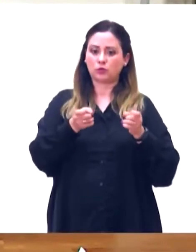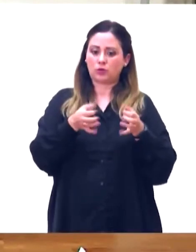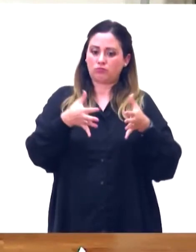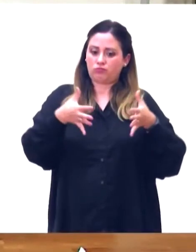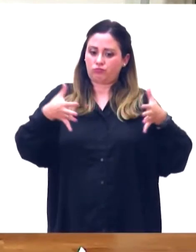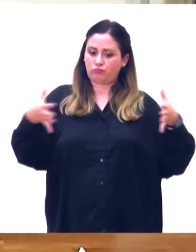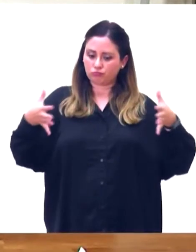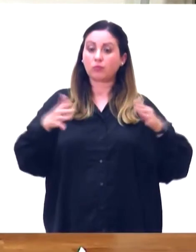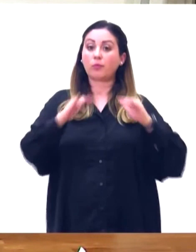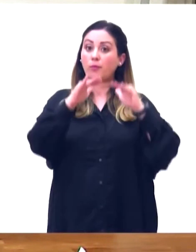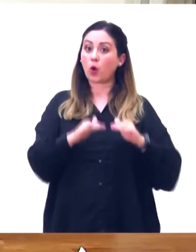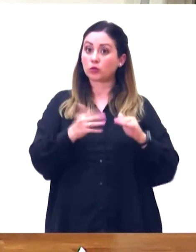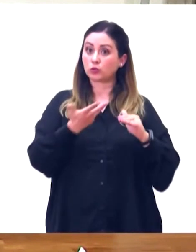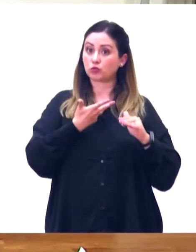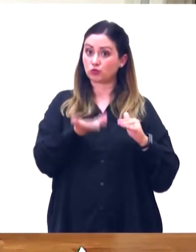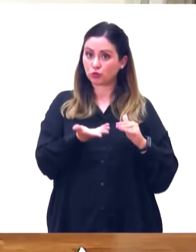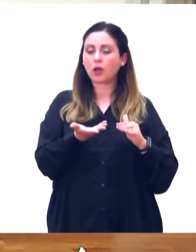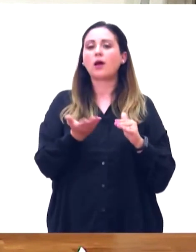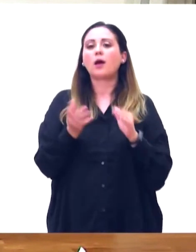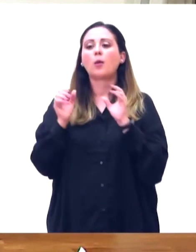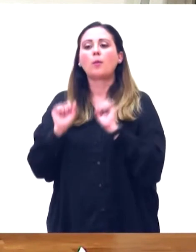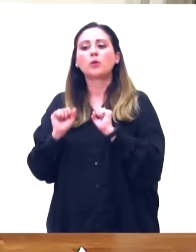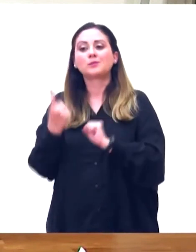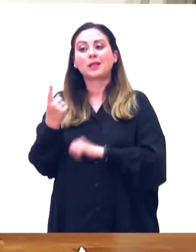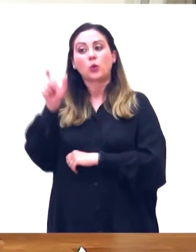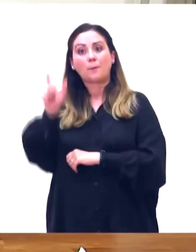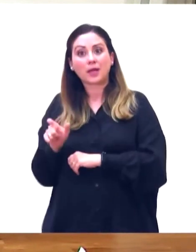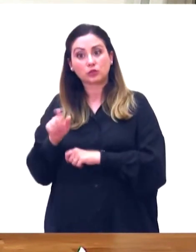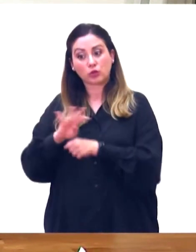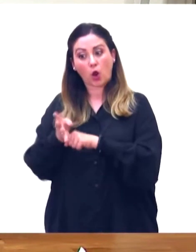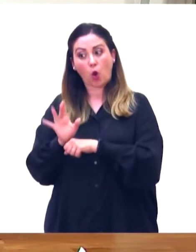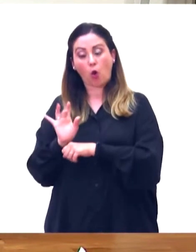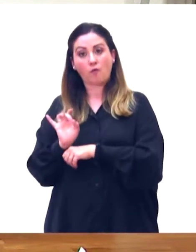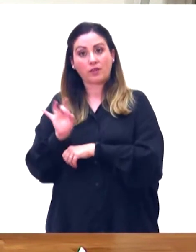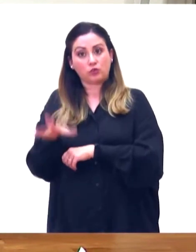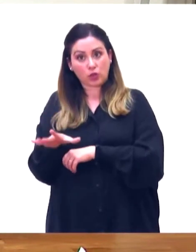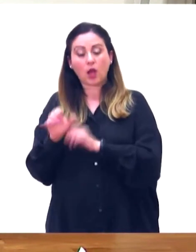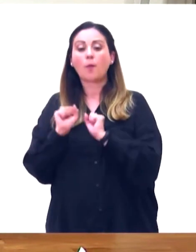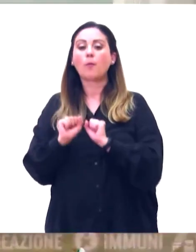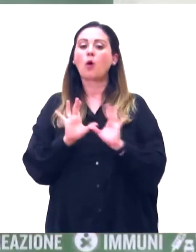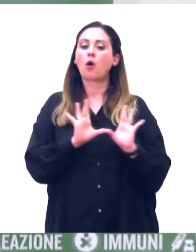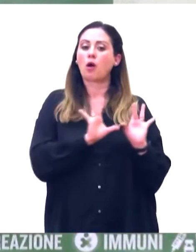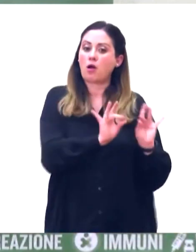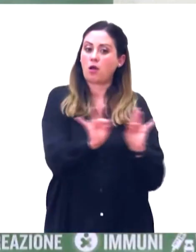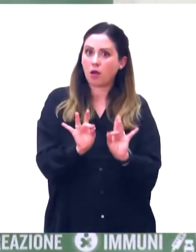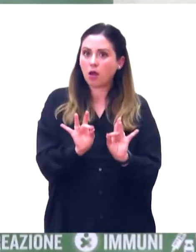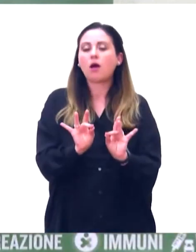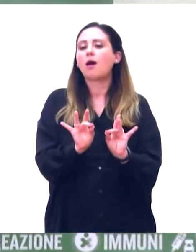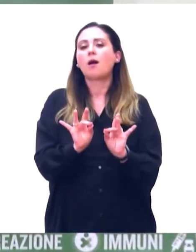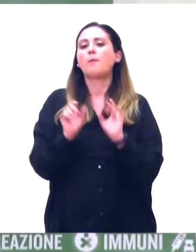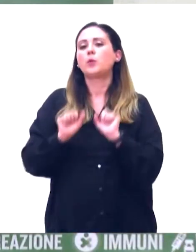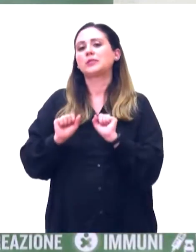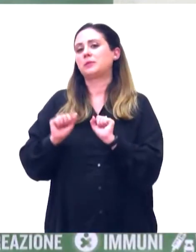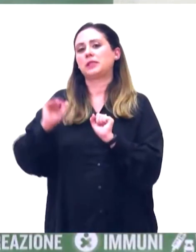ma minore è la probabilità che una persona positiva possa incontrare persone a cui può trasmettere efficacemente l'infezione.